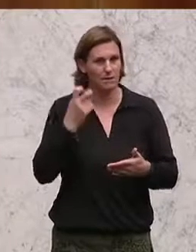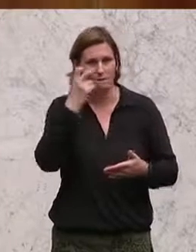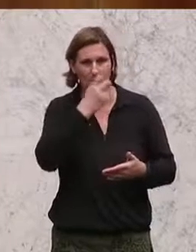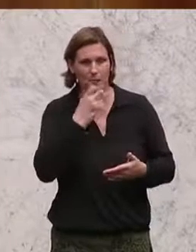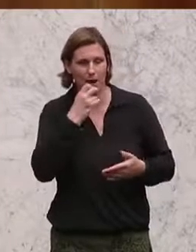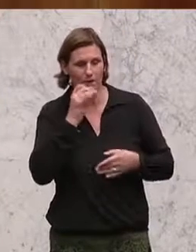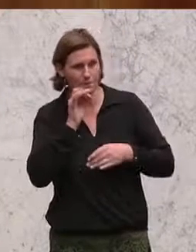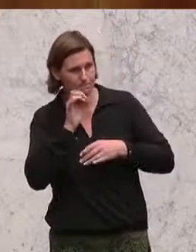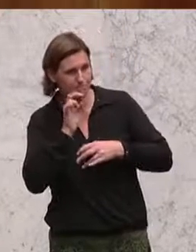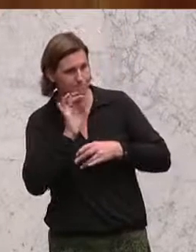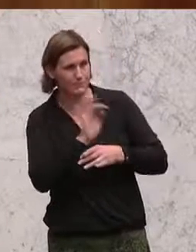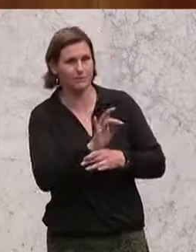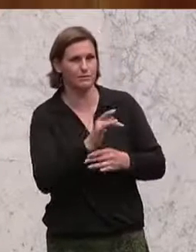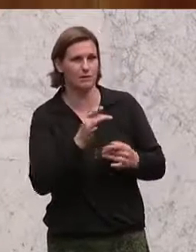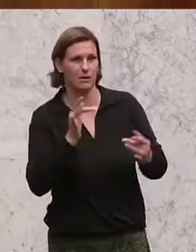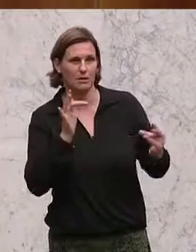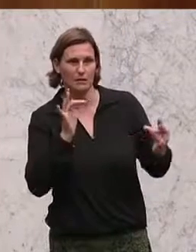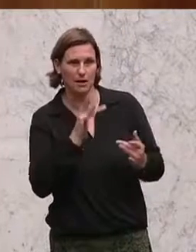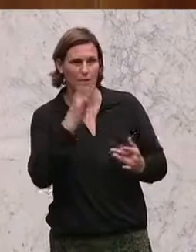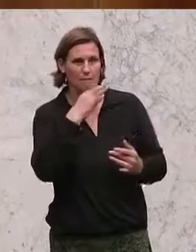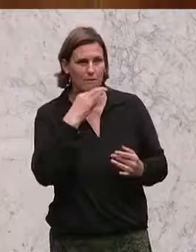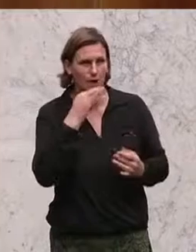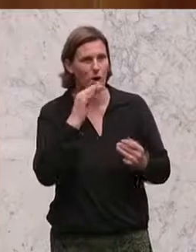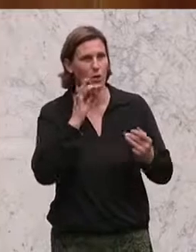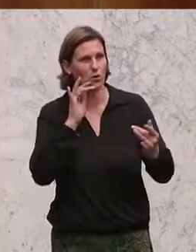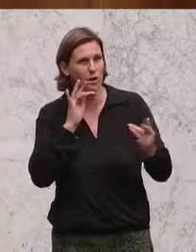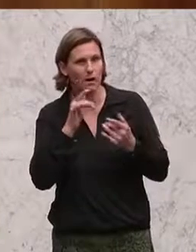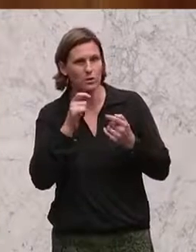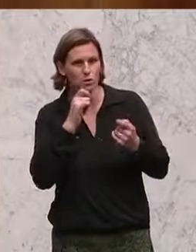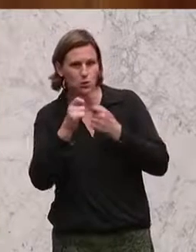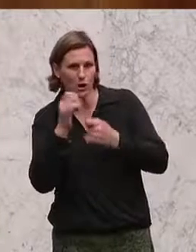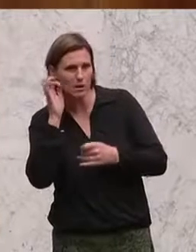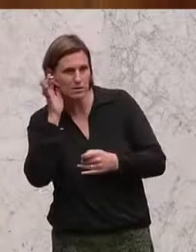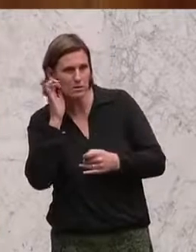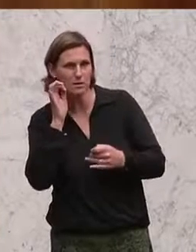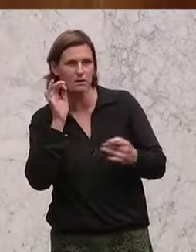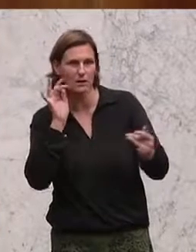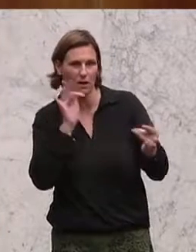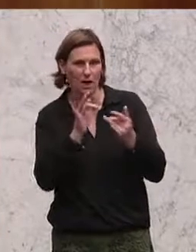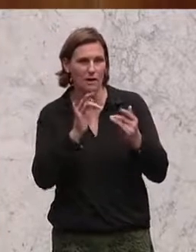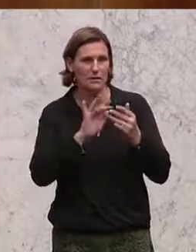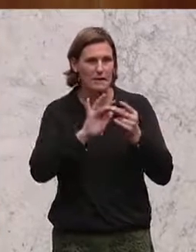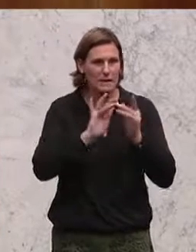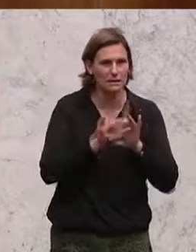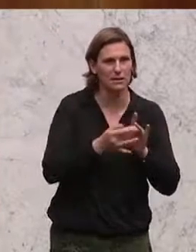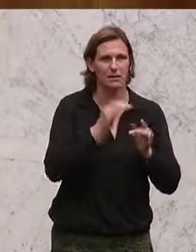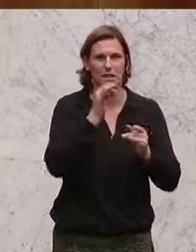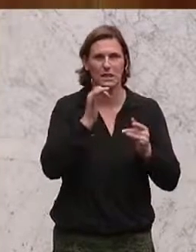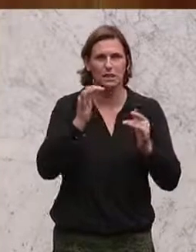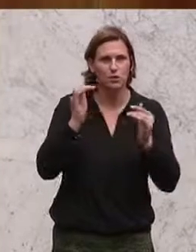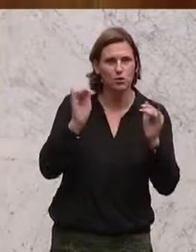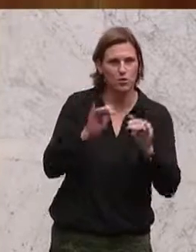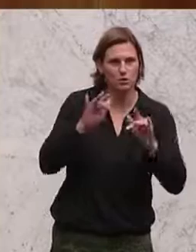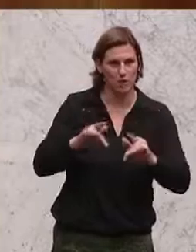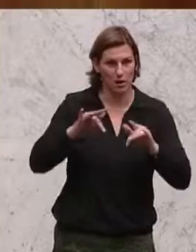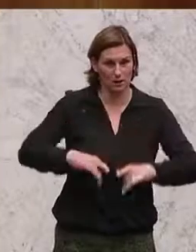Frauen, gegen Journalistinnen im Netz stattfindet. Das sind nicht Menschen, die Schutzsuchend hierher kommen, das sind Menschen, die